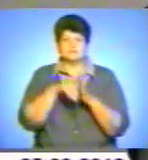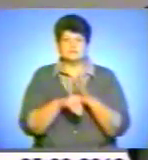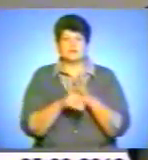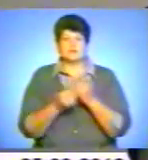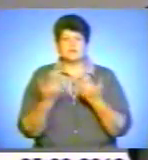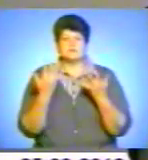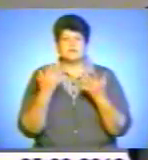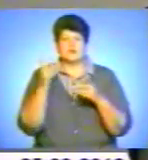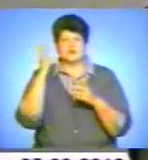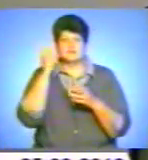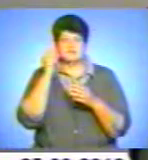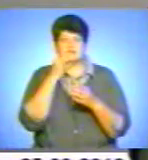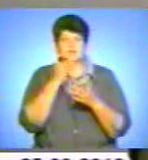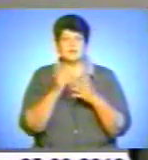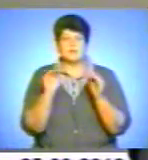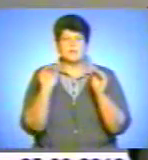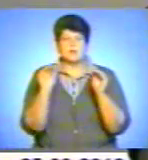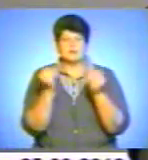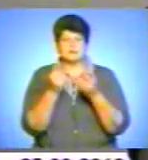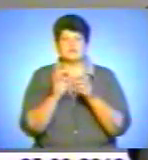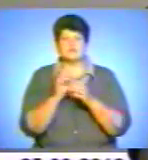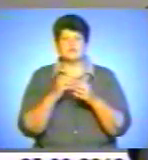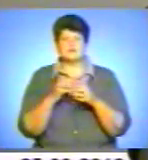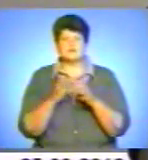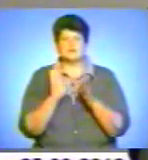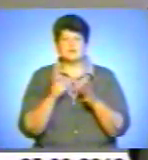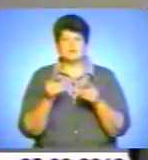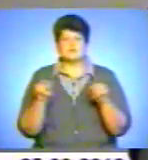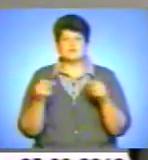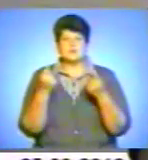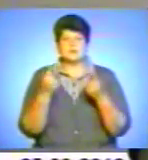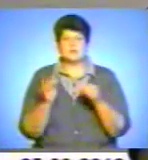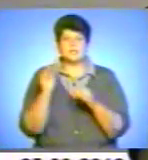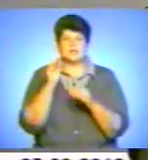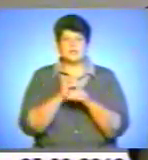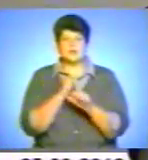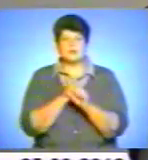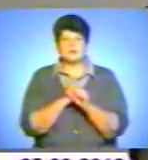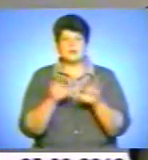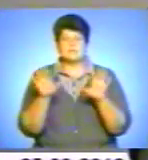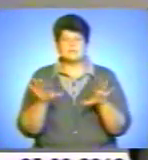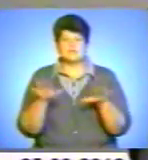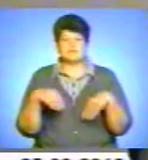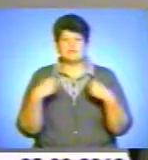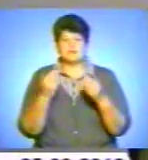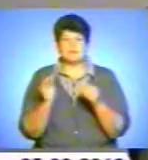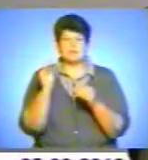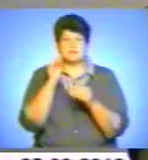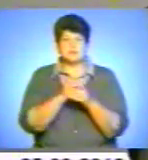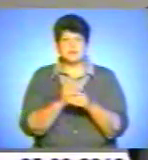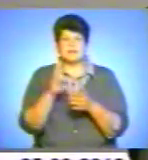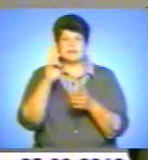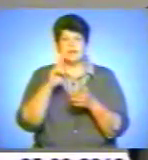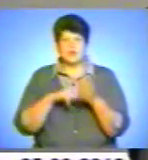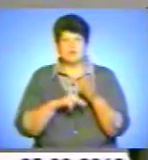хочу сказати, що повищення степені локалізації производства, безусловно, буде створювати доповженні робочі місця, давати доповженні налоги. І,